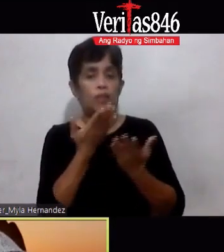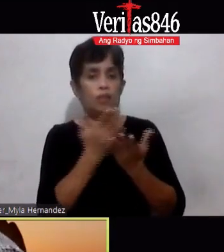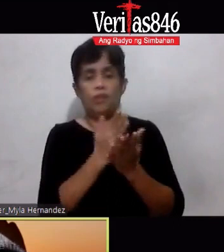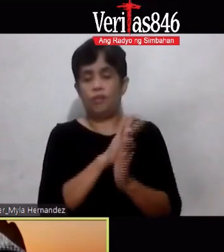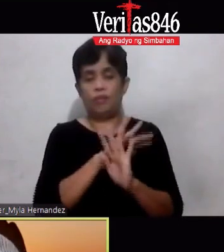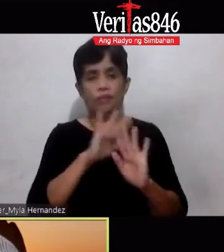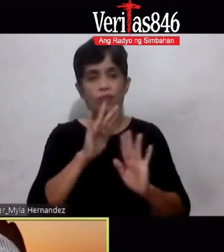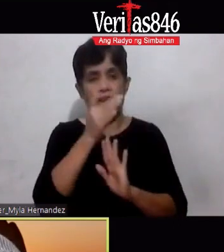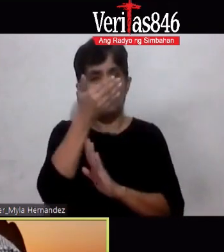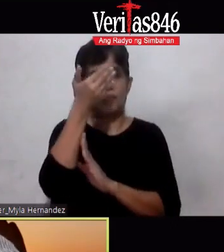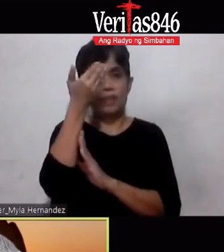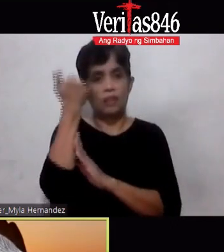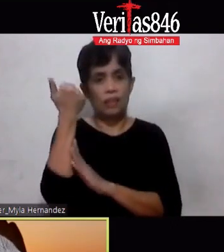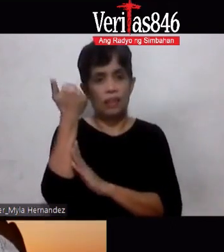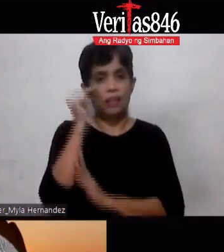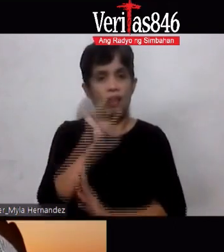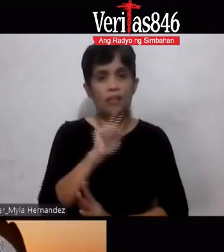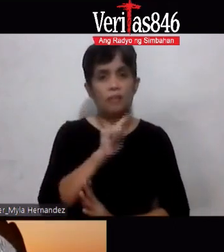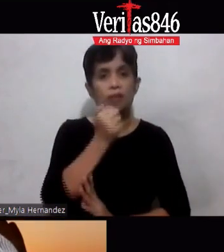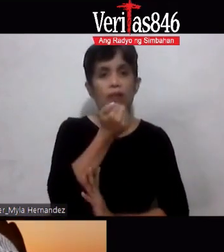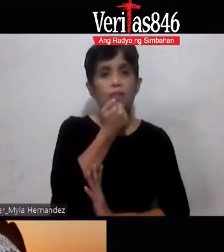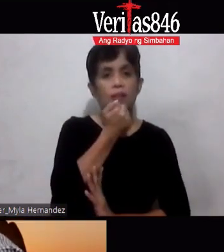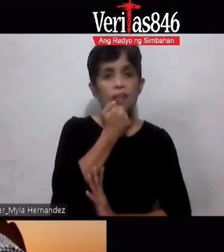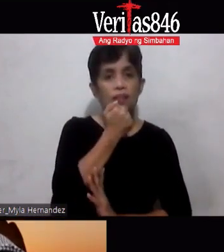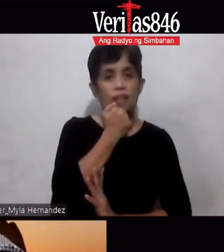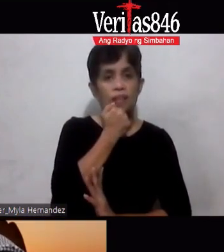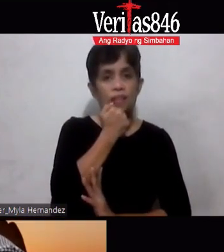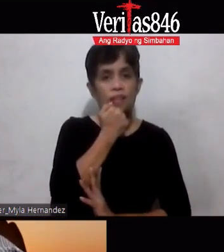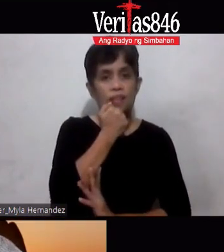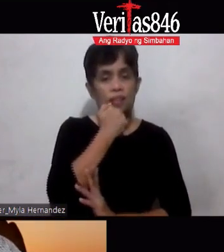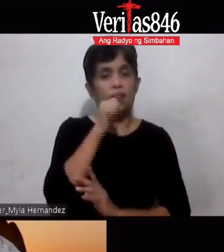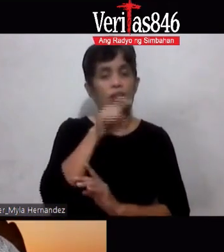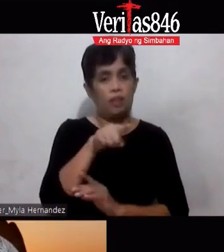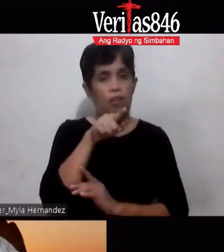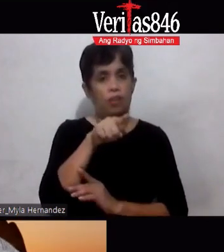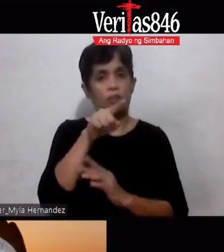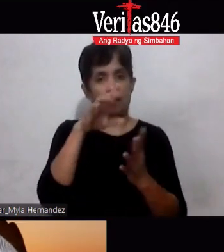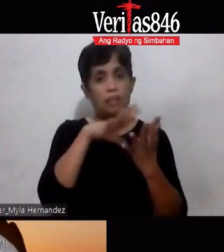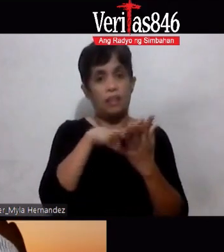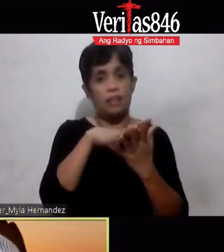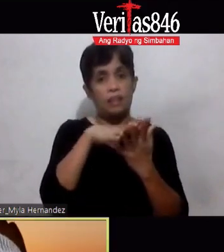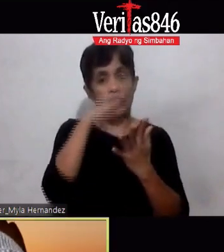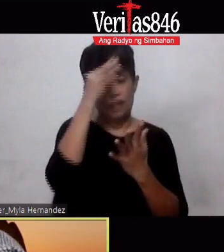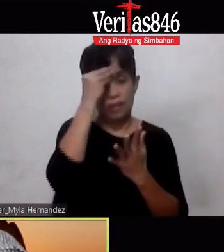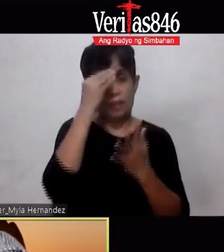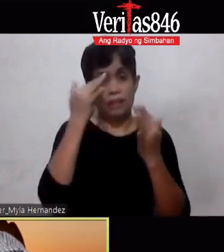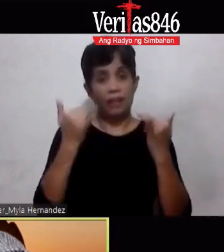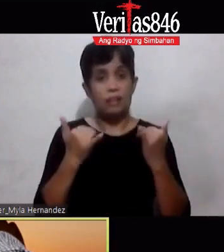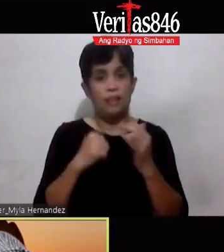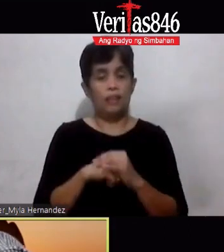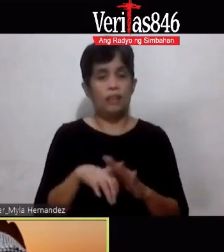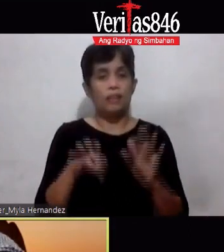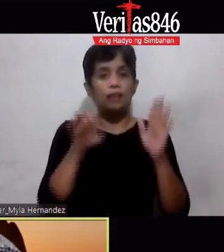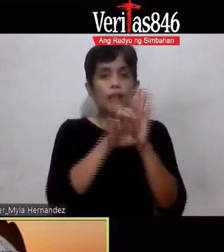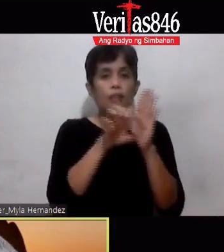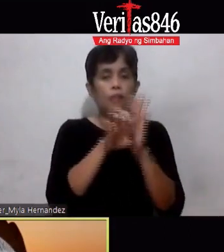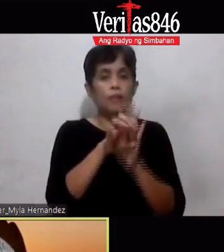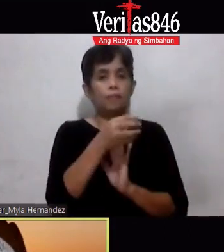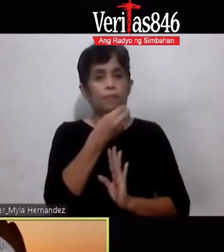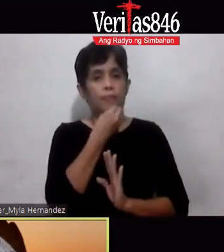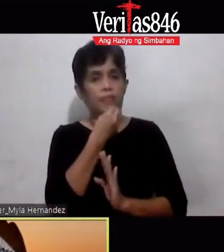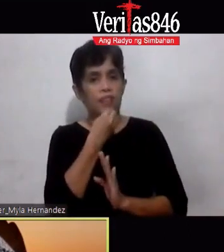man yung Mga maling ginawa Natin Punta na tayo Doon sa natutunan Natin Halimbawa Alam mo Pag kumain ka Ng ganito